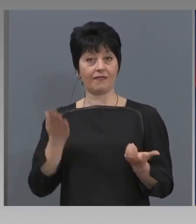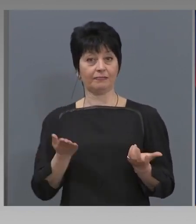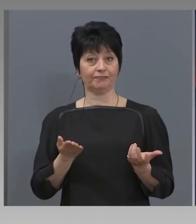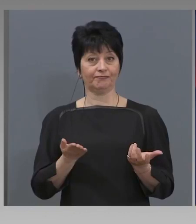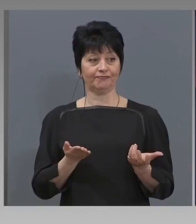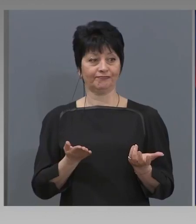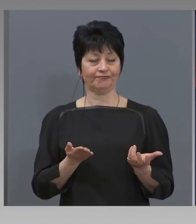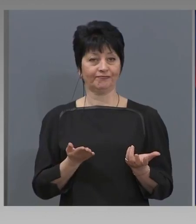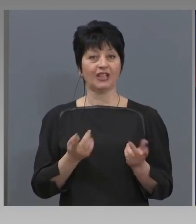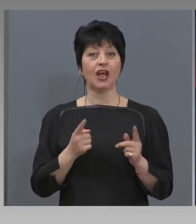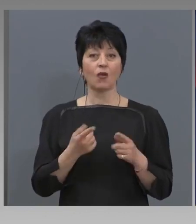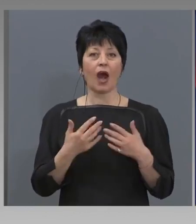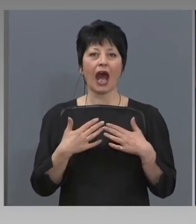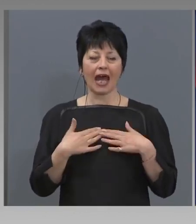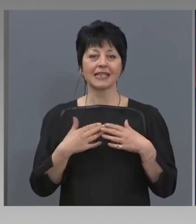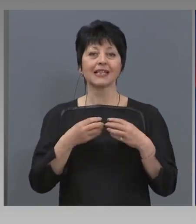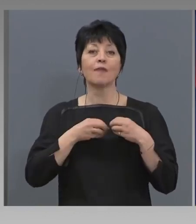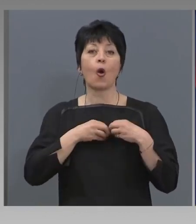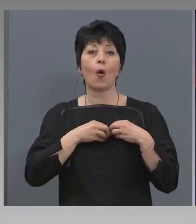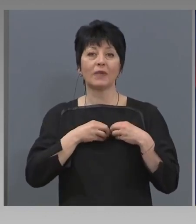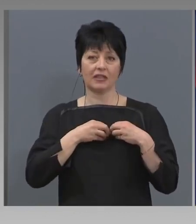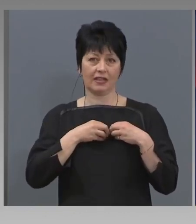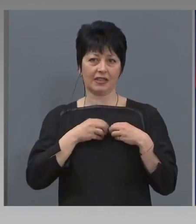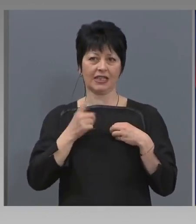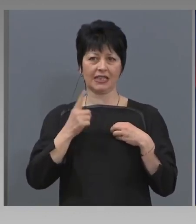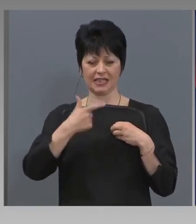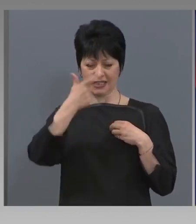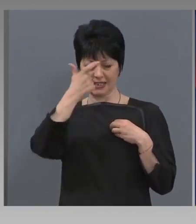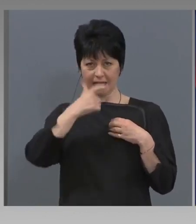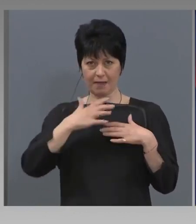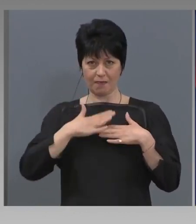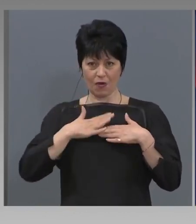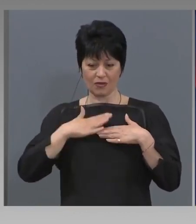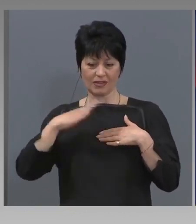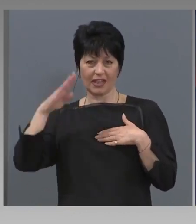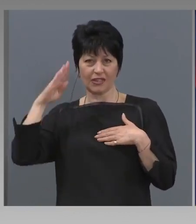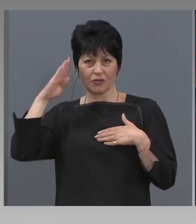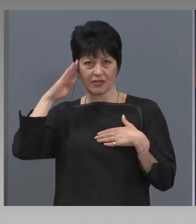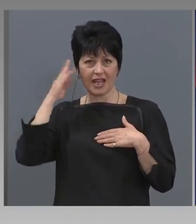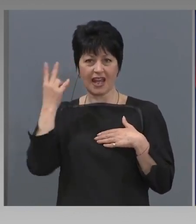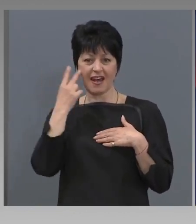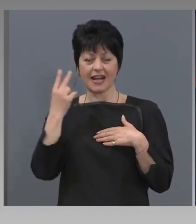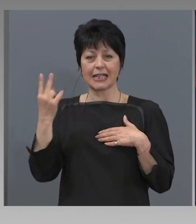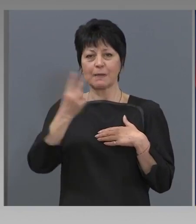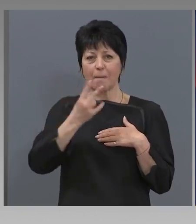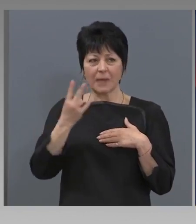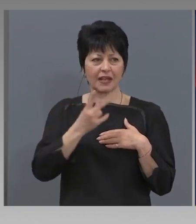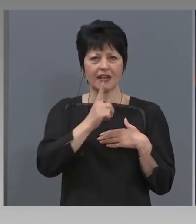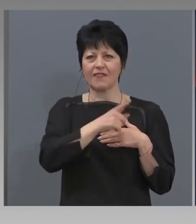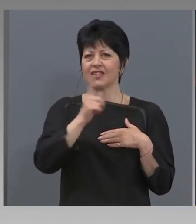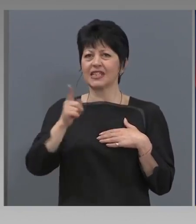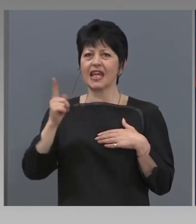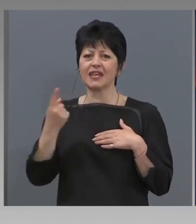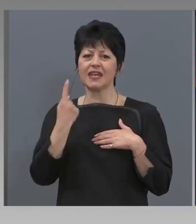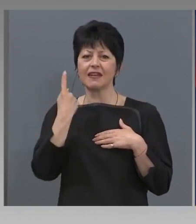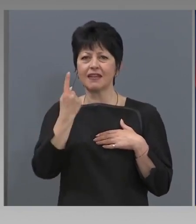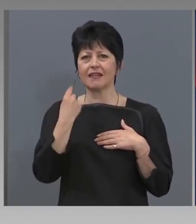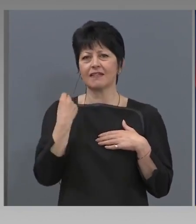Но аз съм убеден, че със самодисциплина, със разбиране, със всеки един да даде пример,